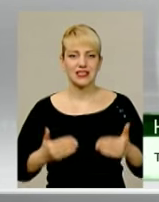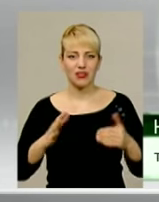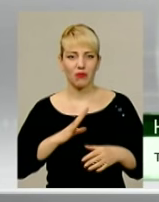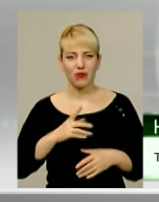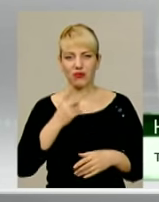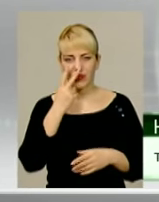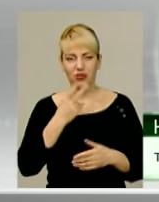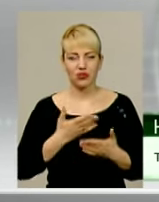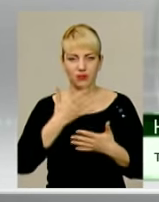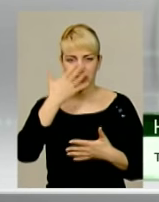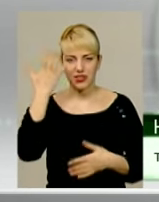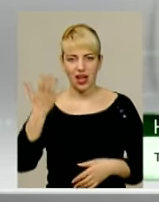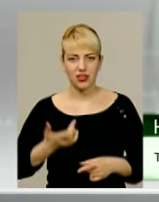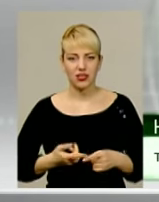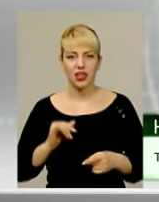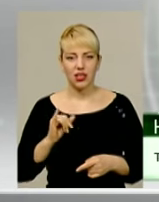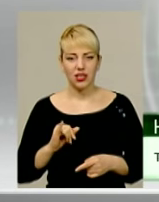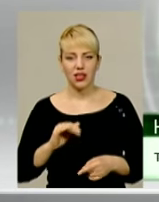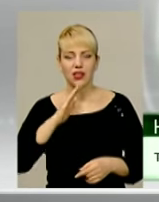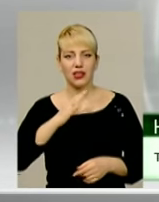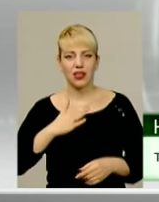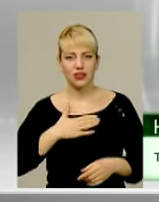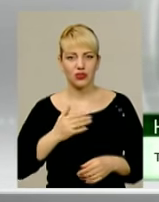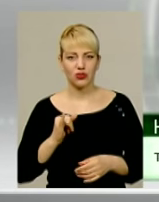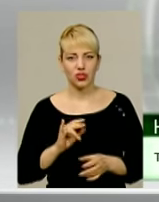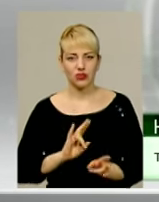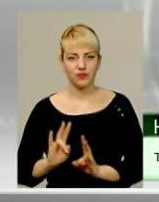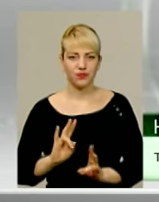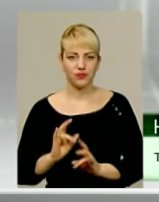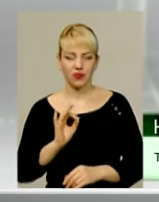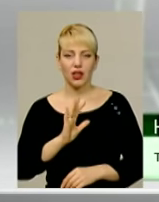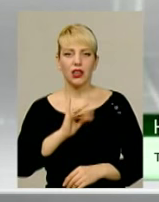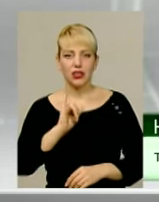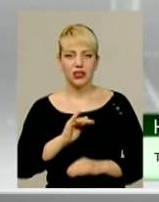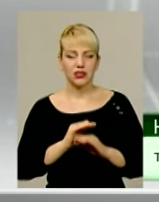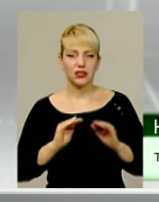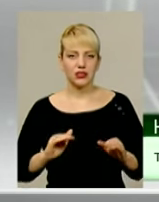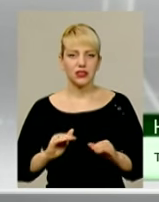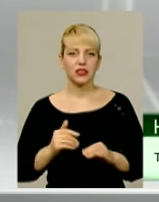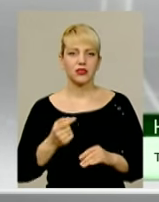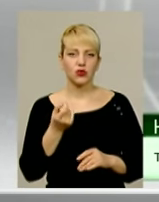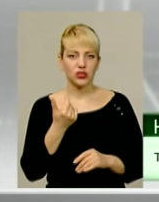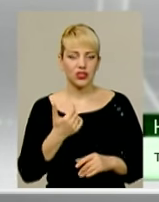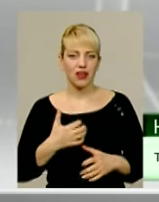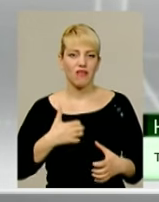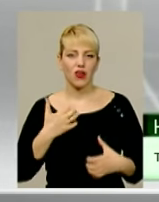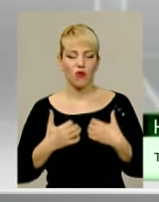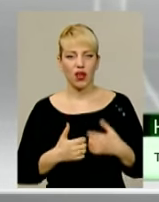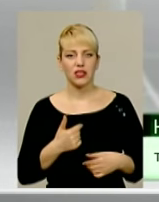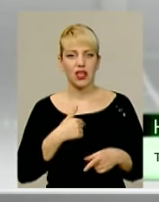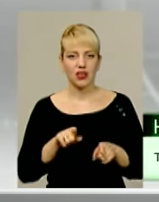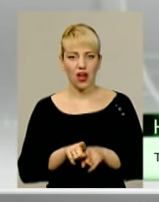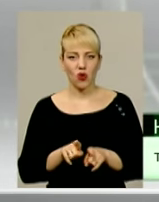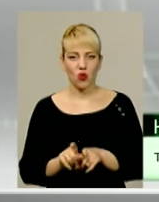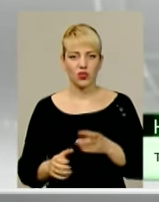предвзятість. Нас підсужували, діти хвилювалися. І я хочу сказати, що і я хвилювалася,